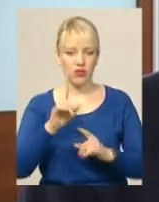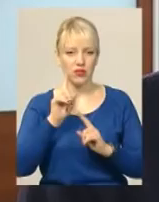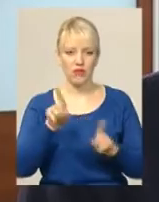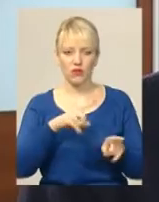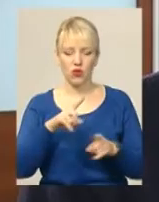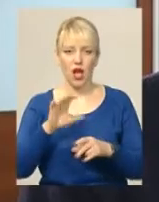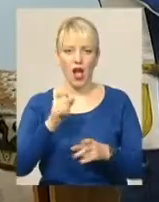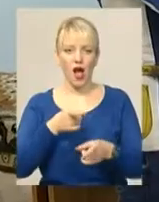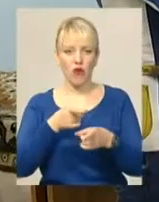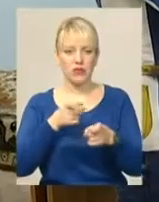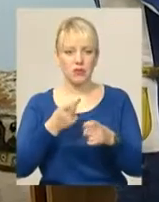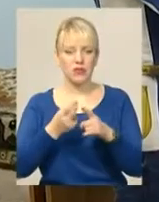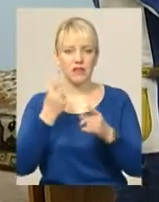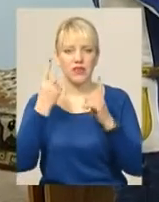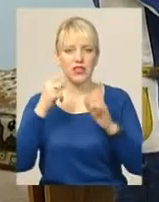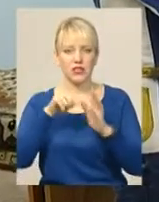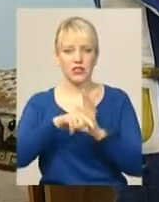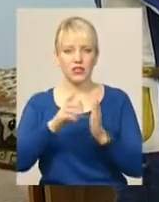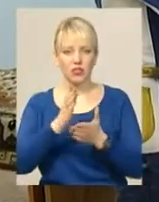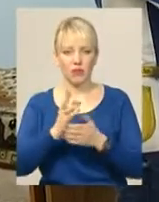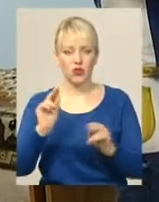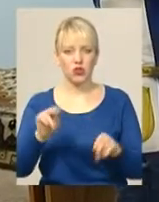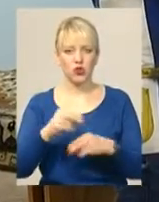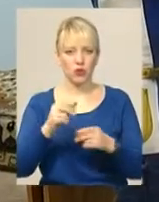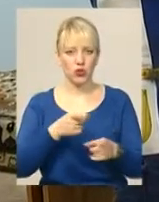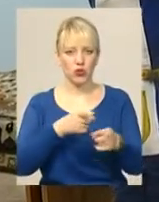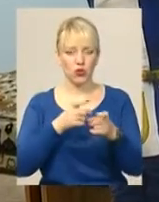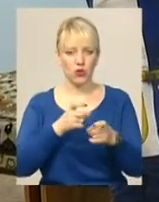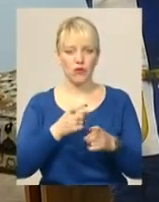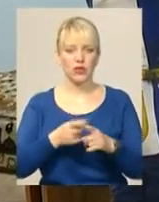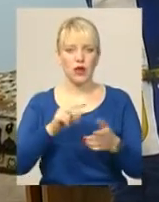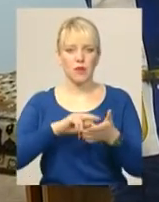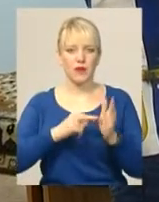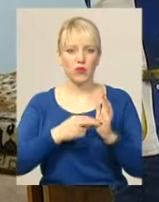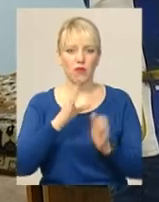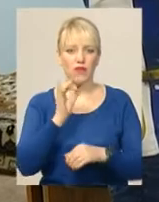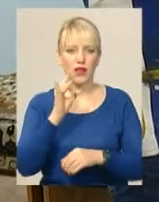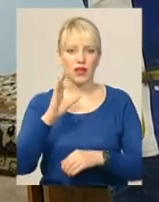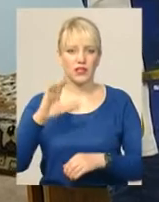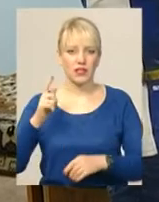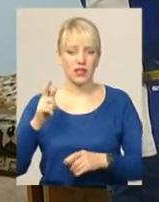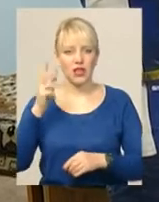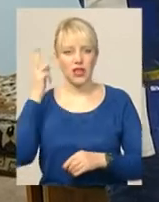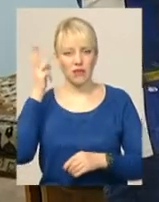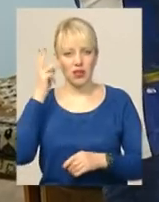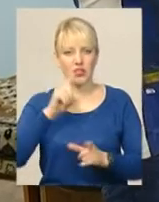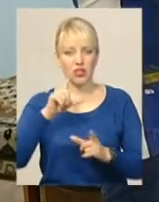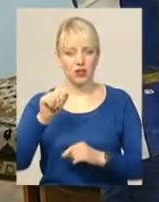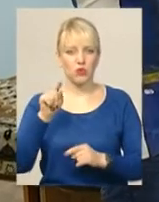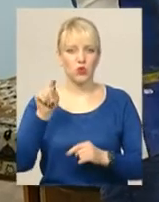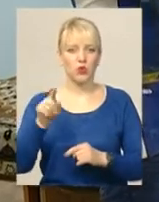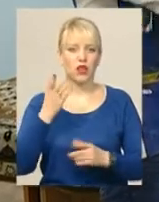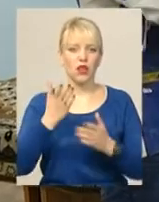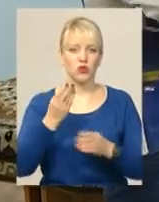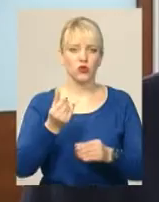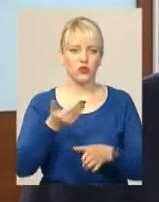має дуже величезне значення. Чемпіонат світу з кульової стрільби запланований на вересень. За словами Петра Бардецького, туди хмельничани поїдуть, якщо на це